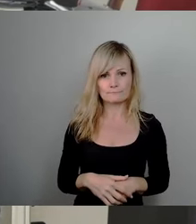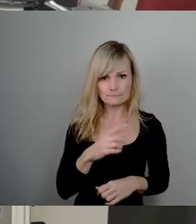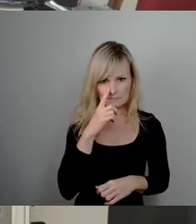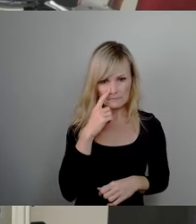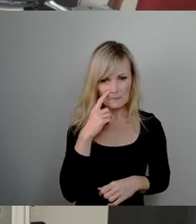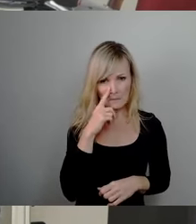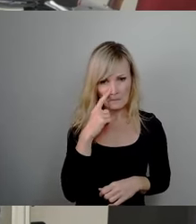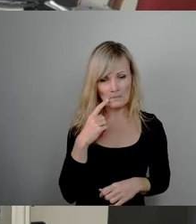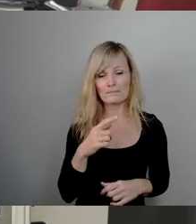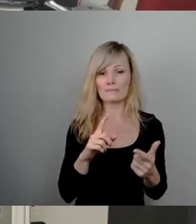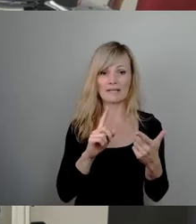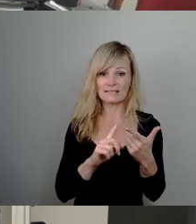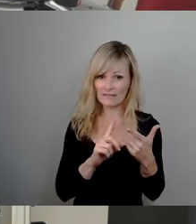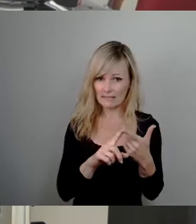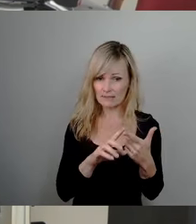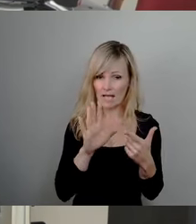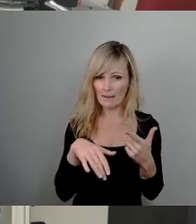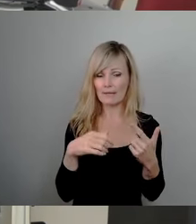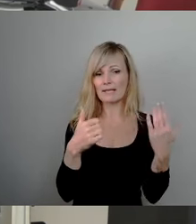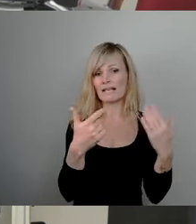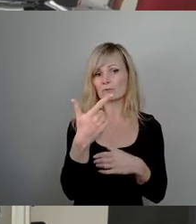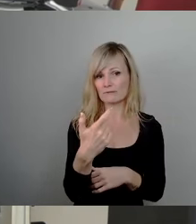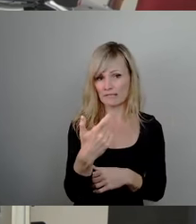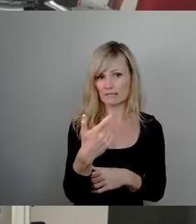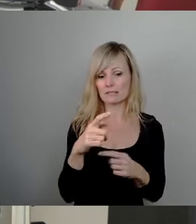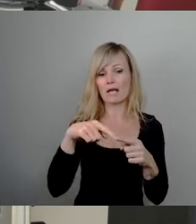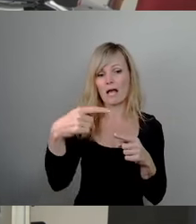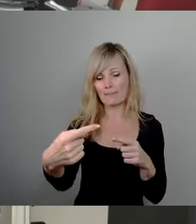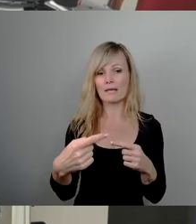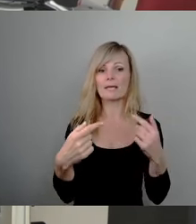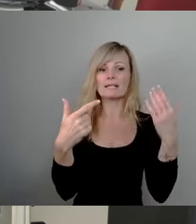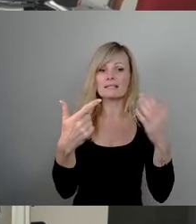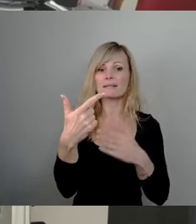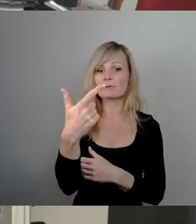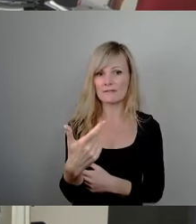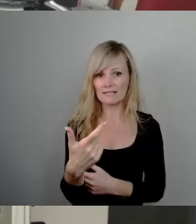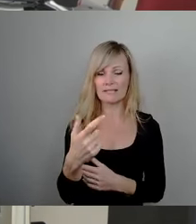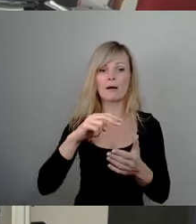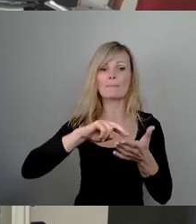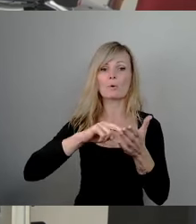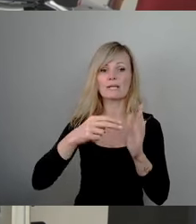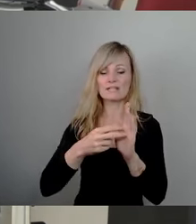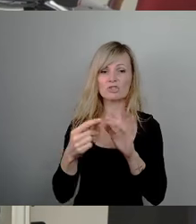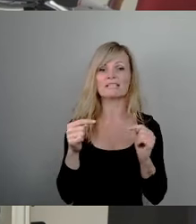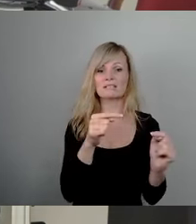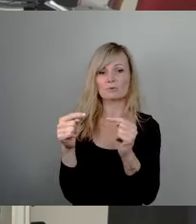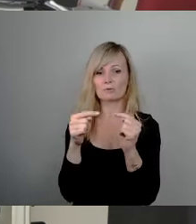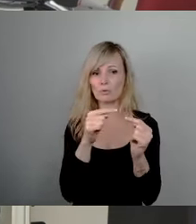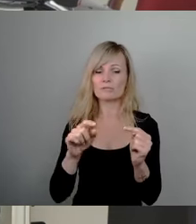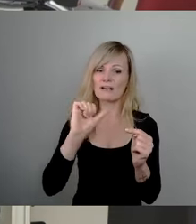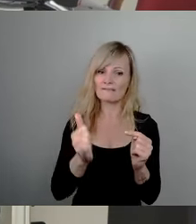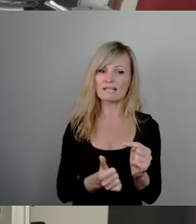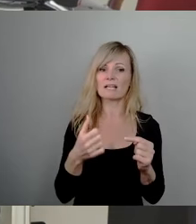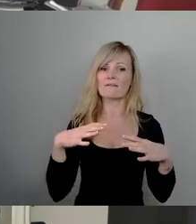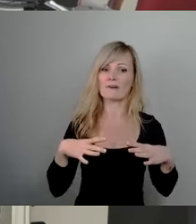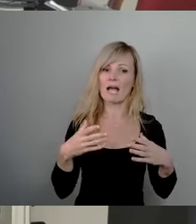ab 26, ab 27 ist die politische Diskussion auch wieder frei. So ist es. Da gibt es